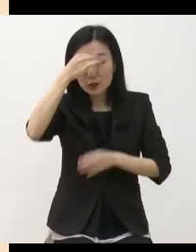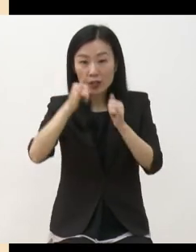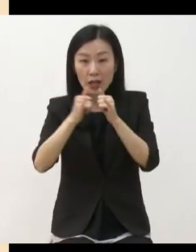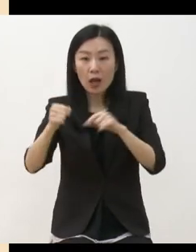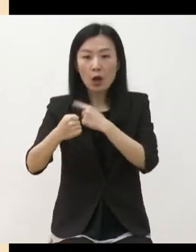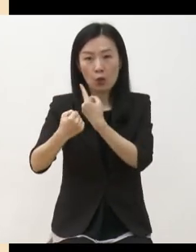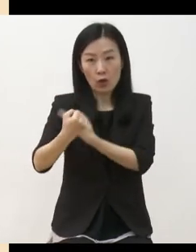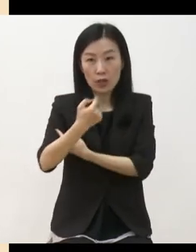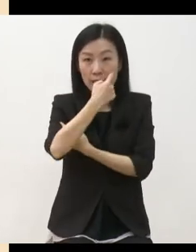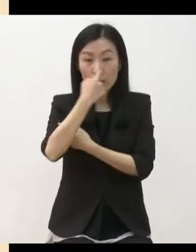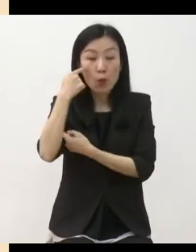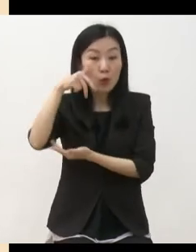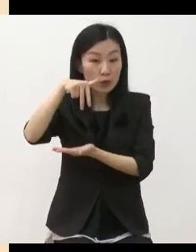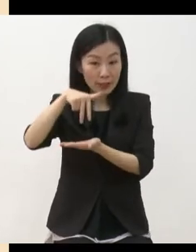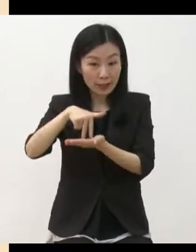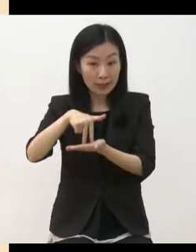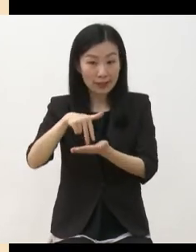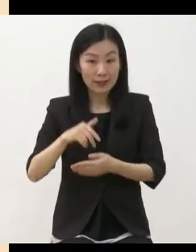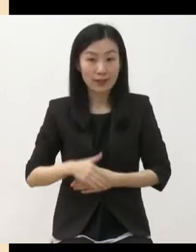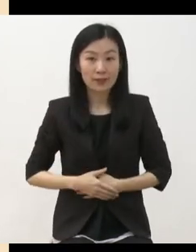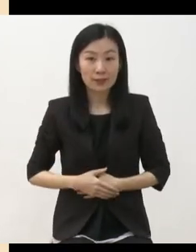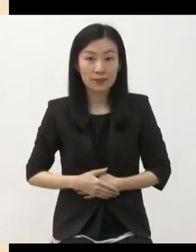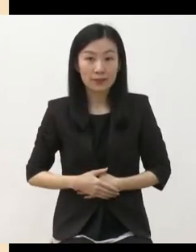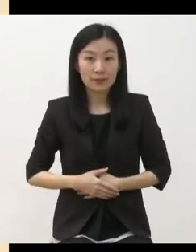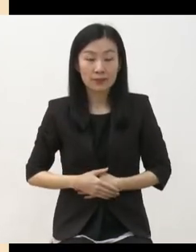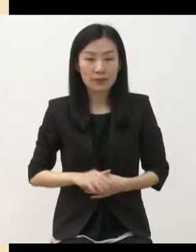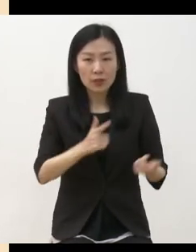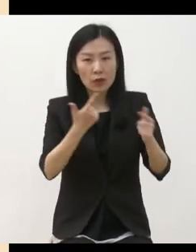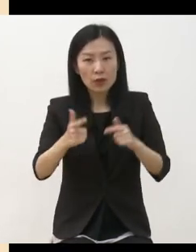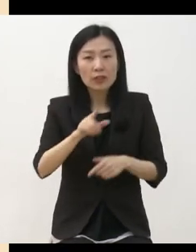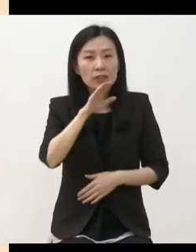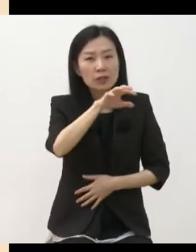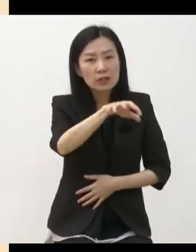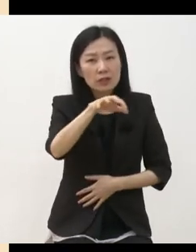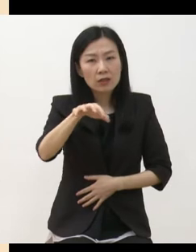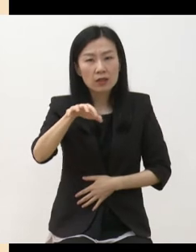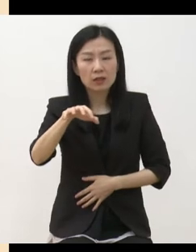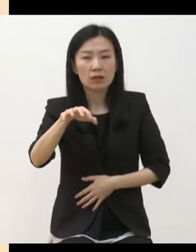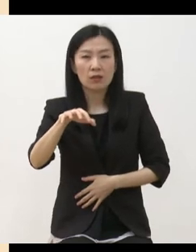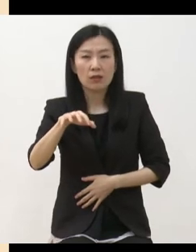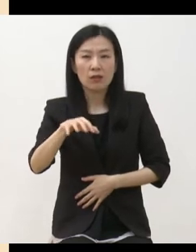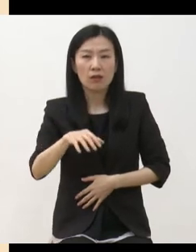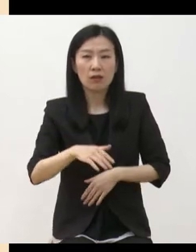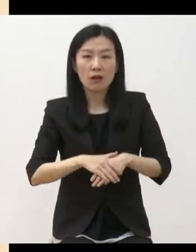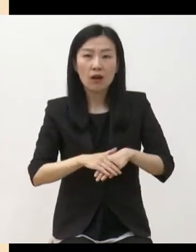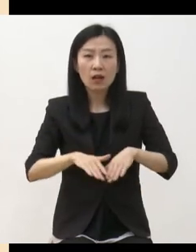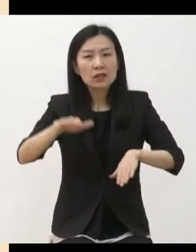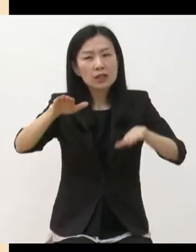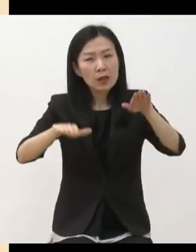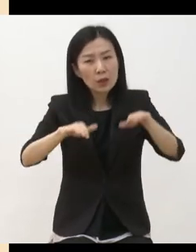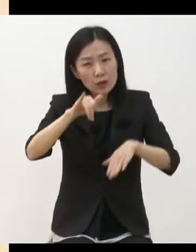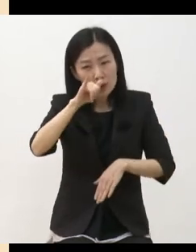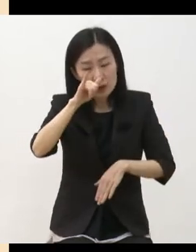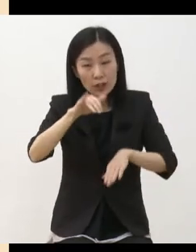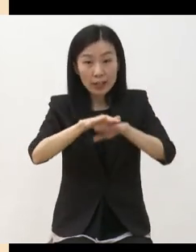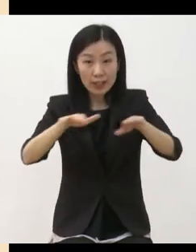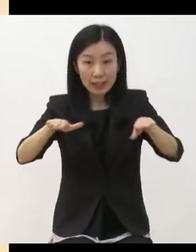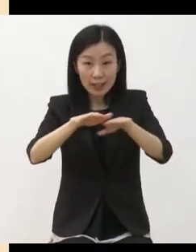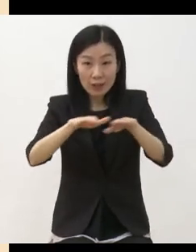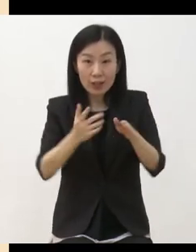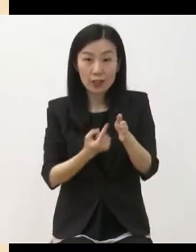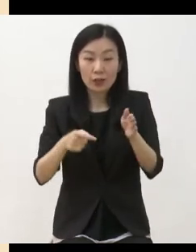사항입니다 여러 가지 현장에서 불공정 관행이라든지 이런 부분들을 개선하기 위해서